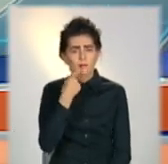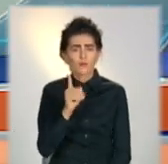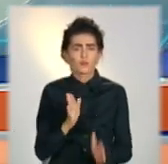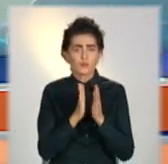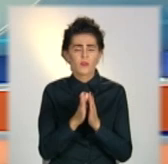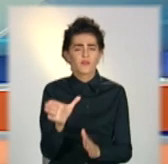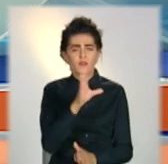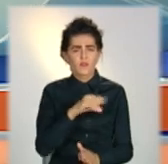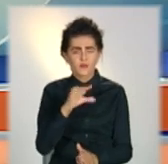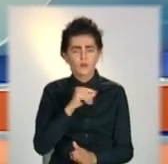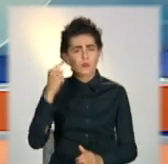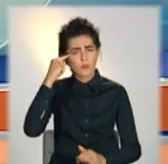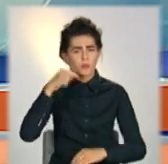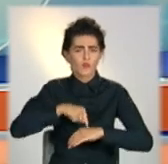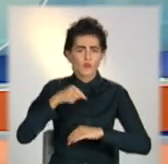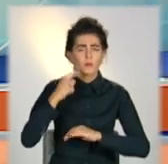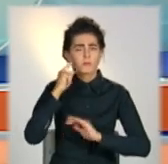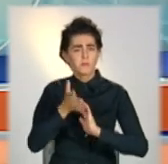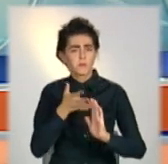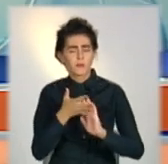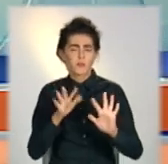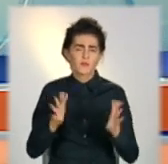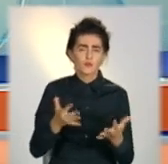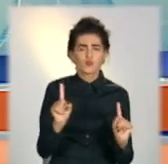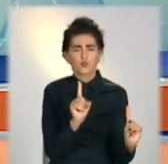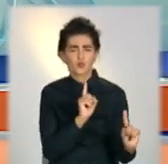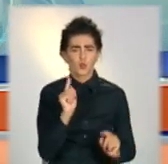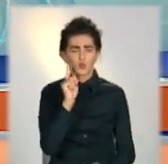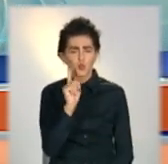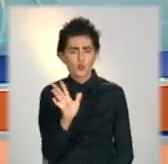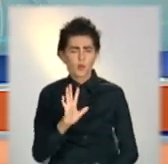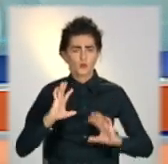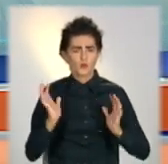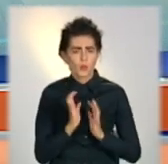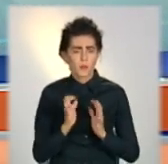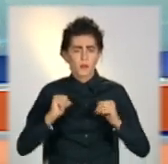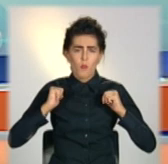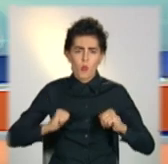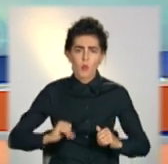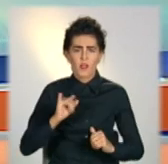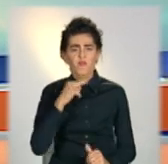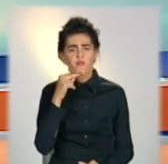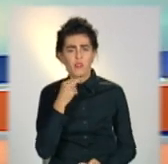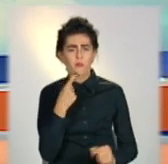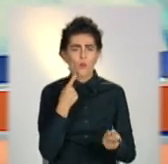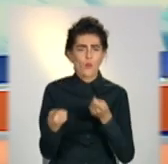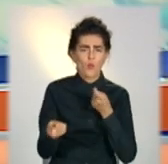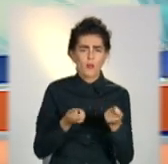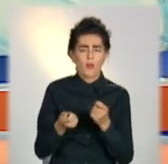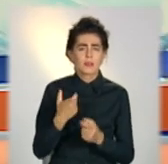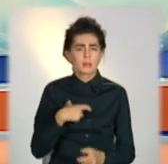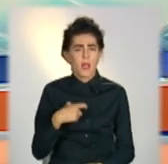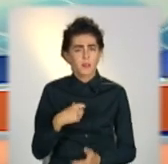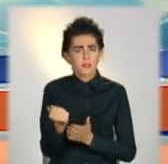містяни з розумінням поставитися до можливих незручностей, зберігати спокій і бути обачними. А ще мати із